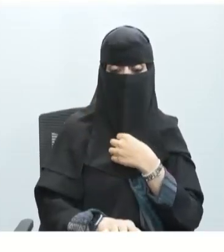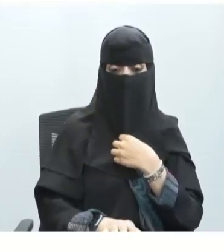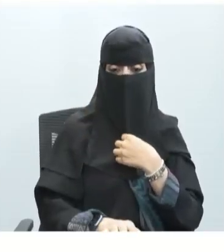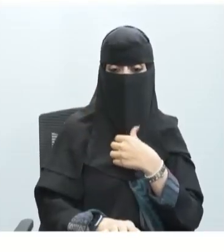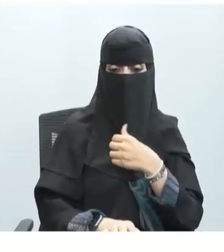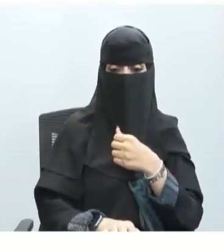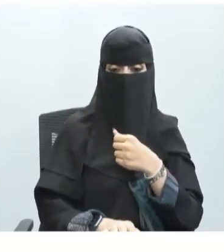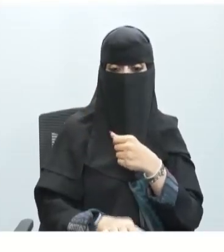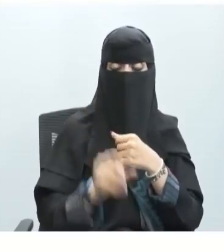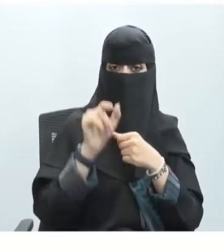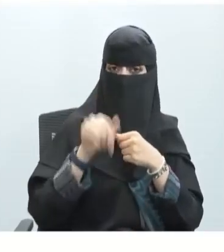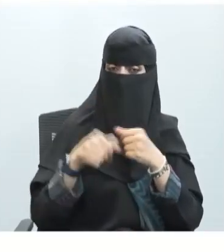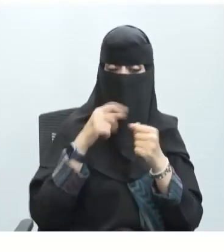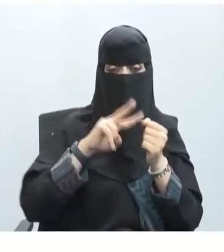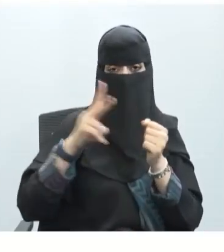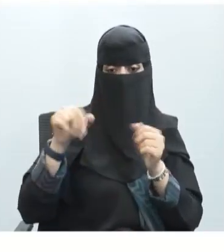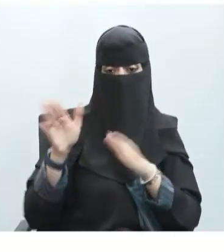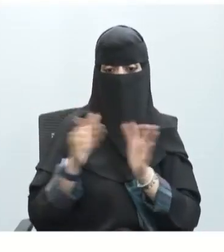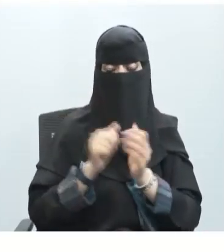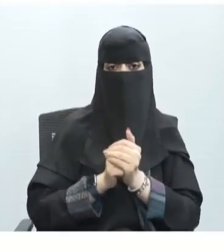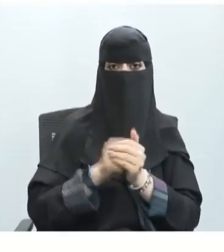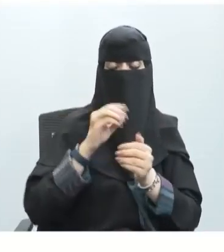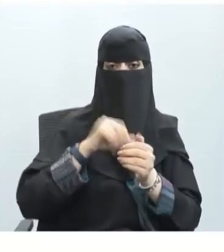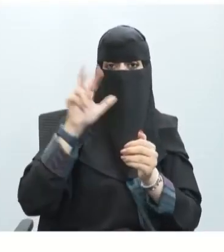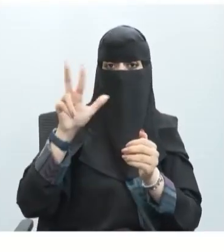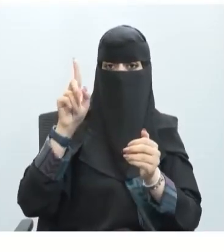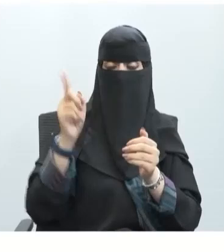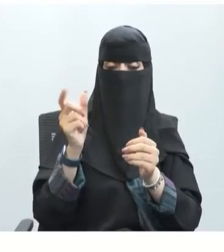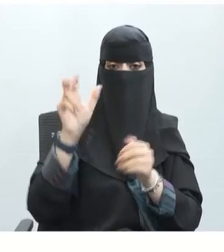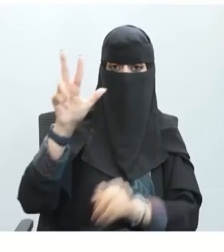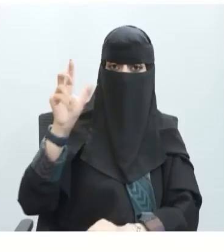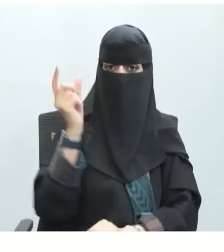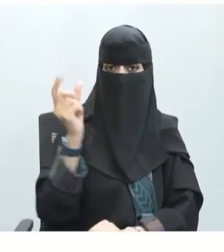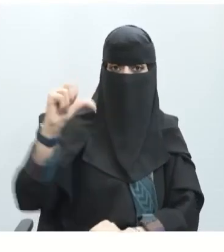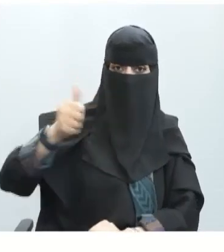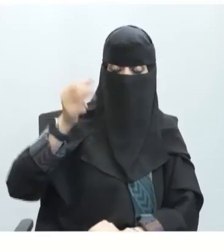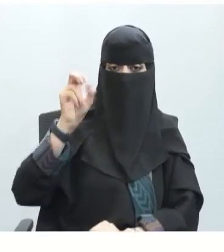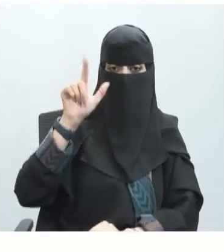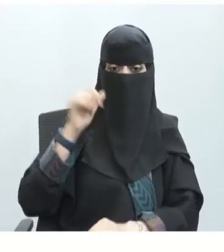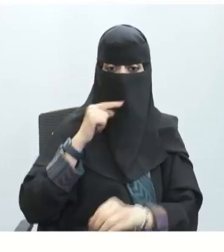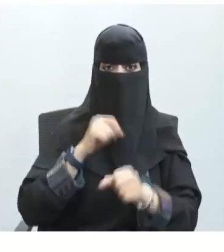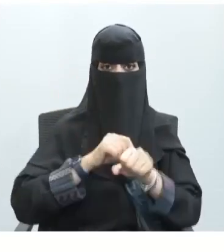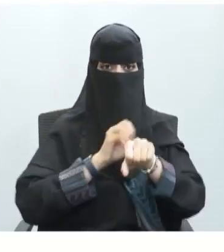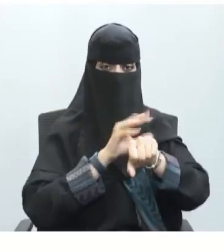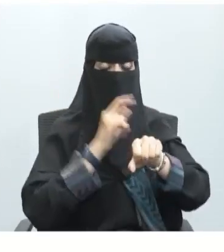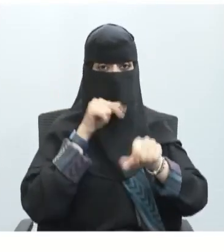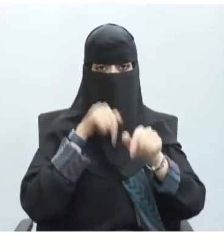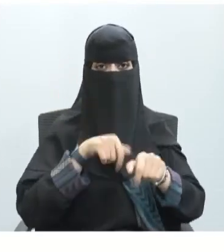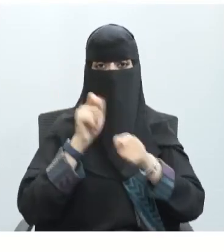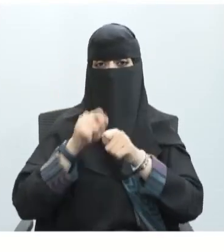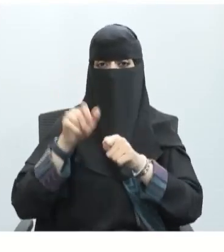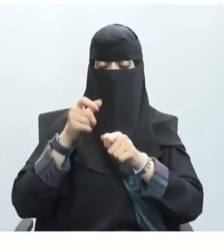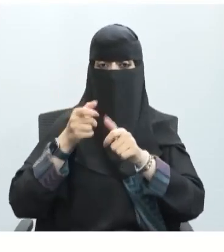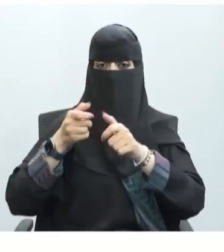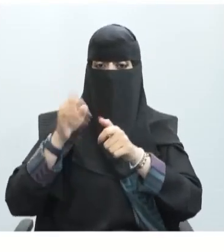يوجد أنواع كثيرة من النواقل العصبية فعندما نعرف النواقل العصبية هي عبارة عن مواد كيميائية تنتشر عبر التشابك